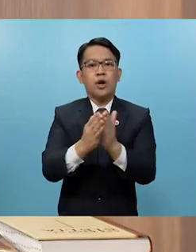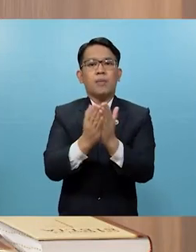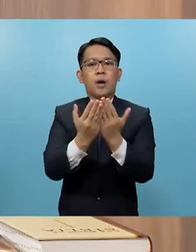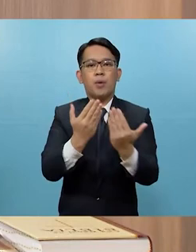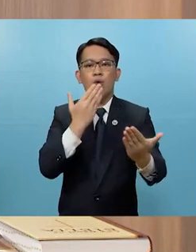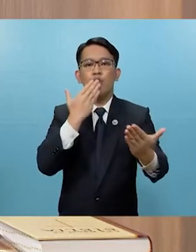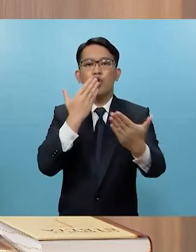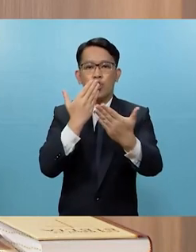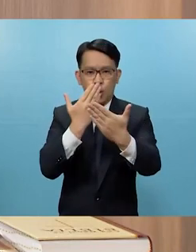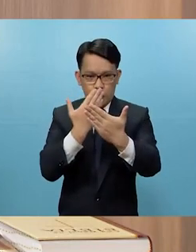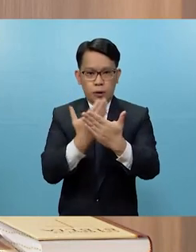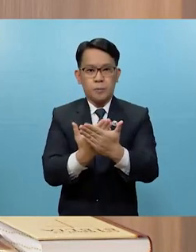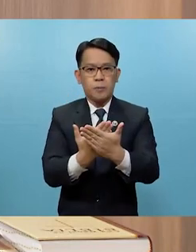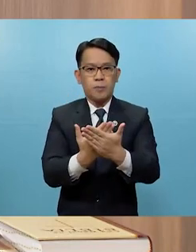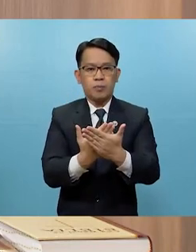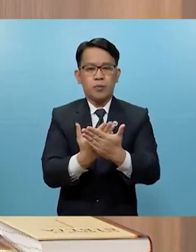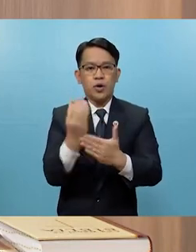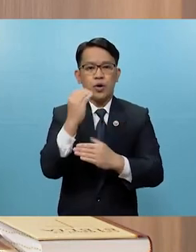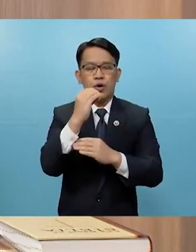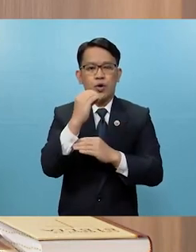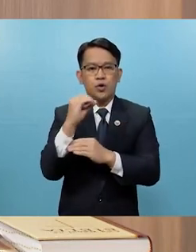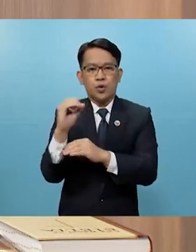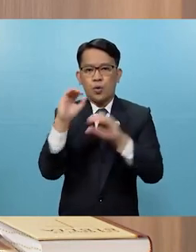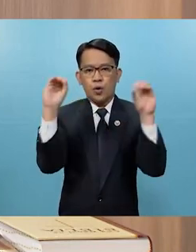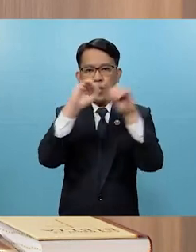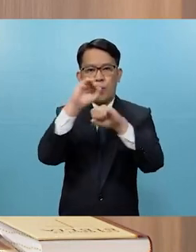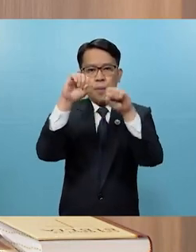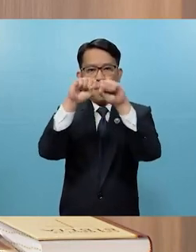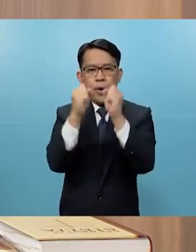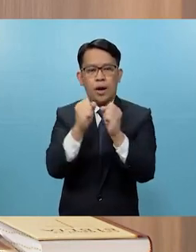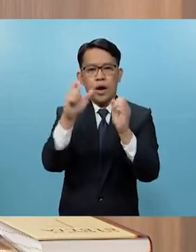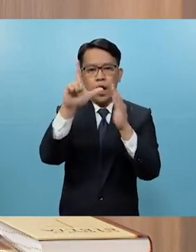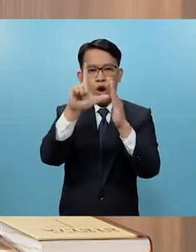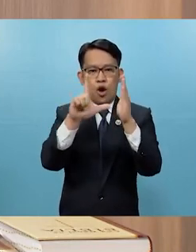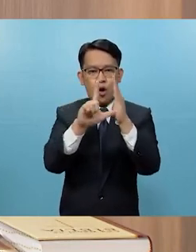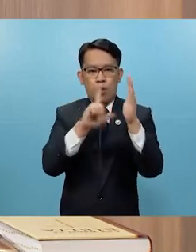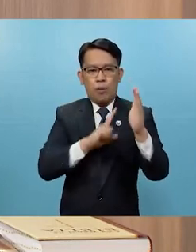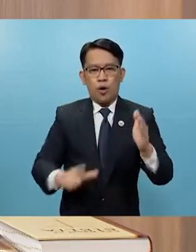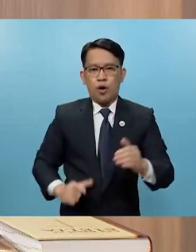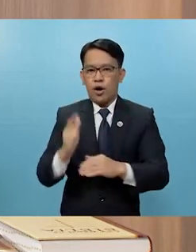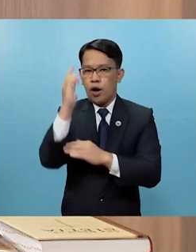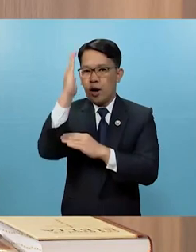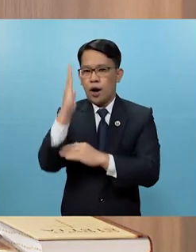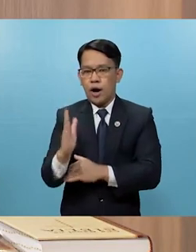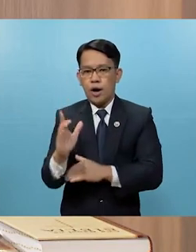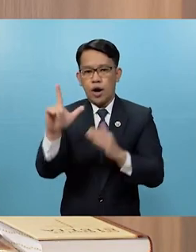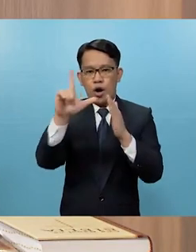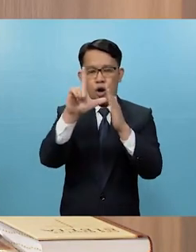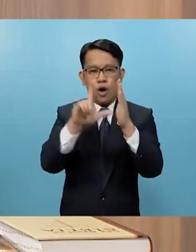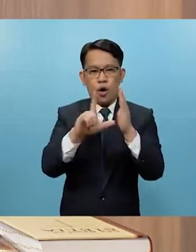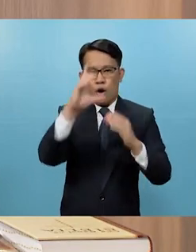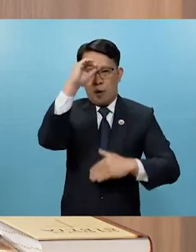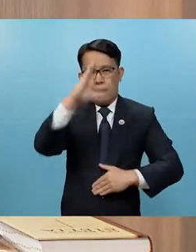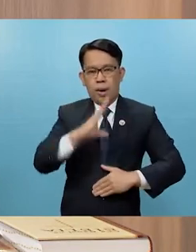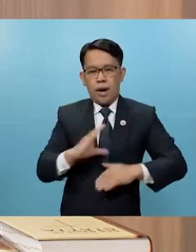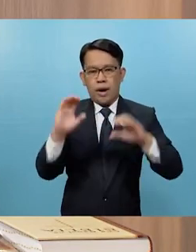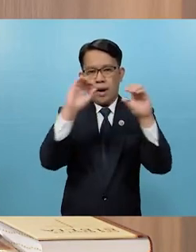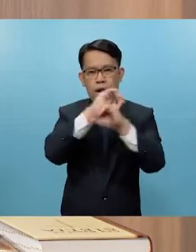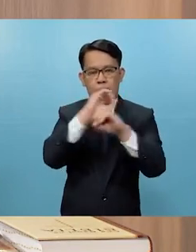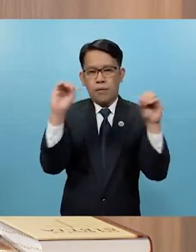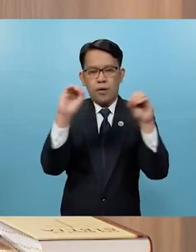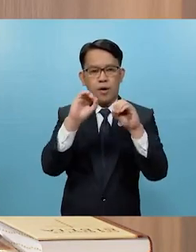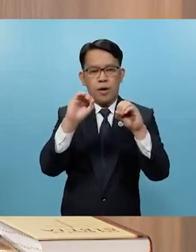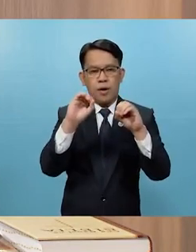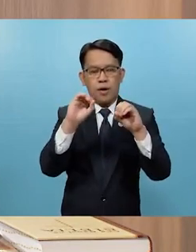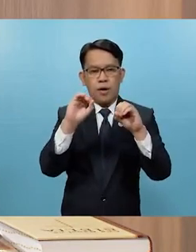marangal. Kaya wala pong nilalabag na batas ng Panginoon Diyos at batas ng tao. Hindi po